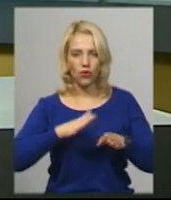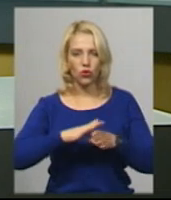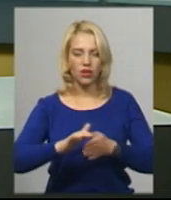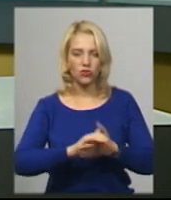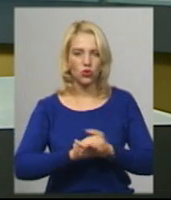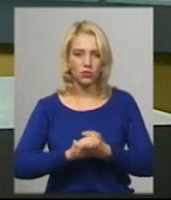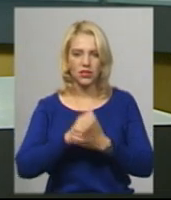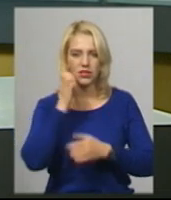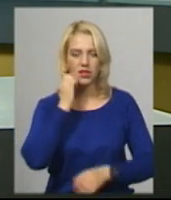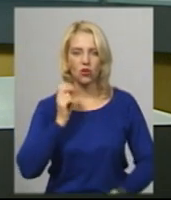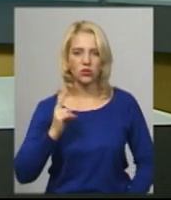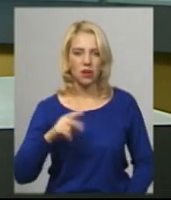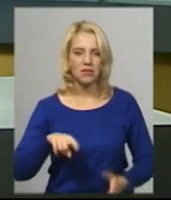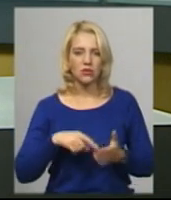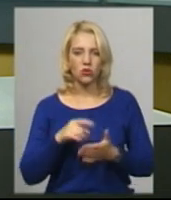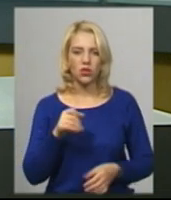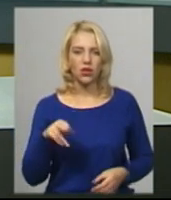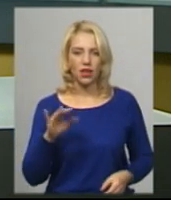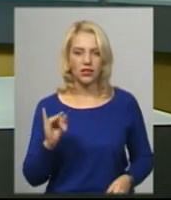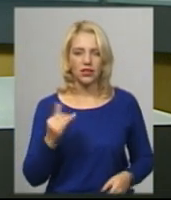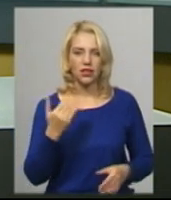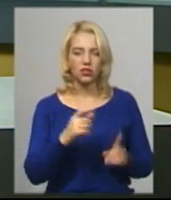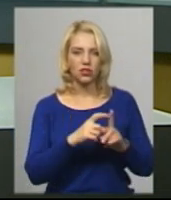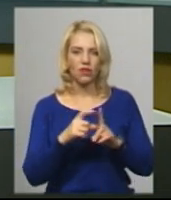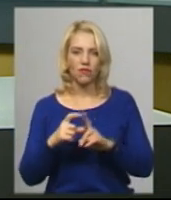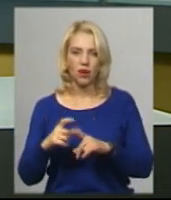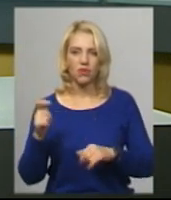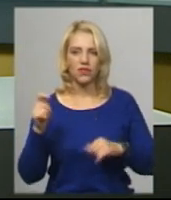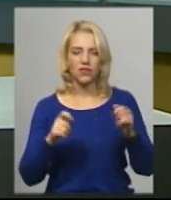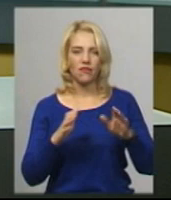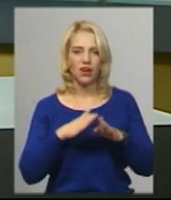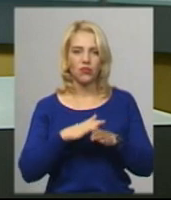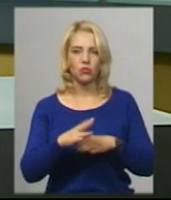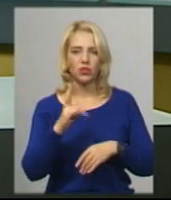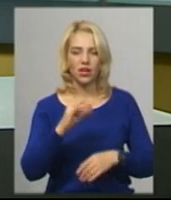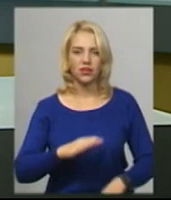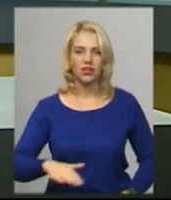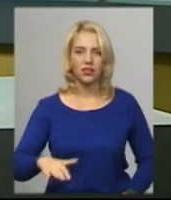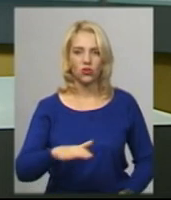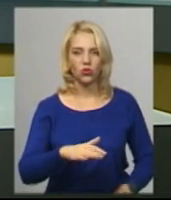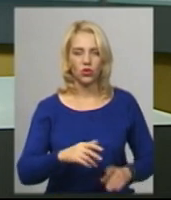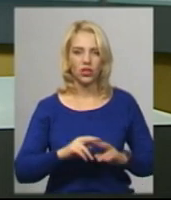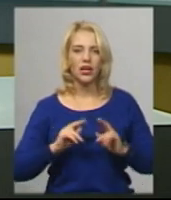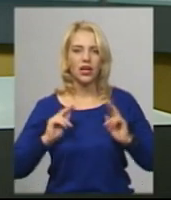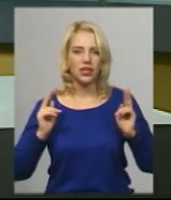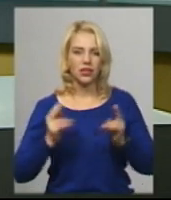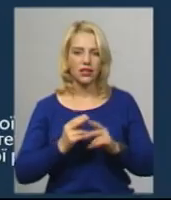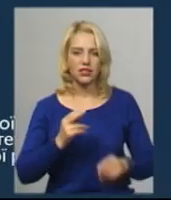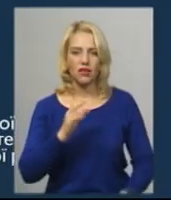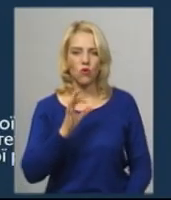Старокостянтинівської міськради Олена Чернега. За її словами, фестиваль відбудеться на території резиденції князів Остроських.